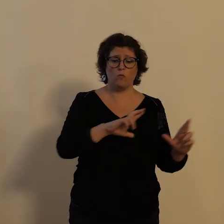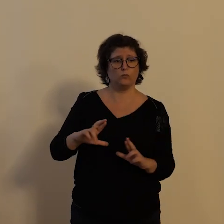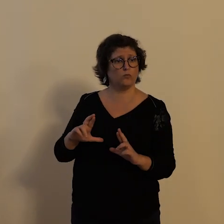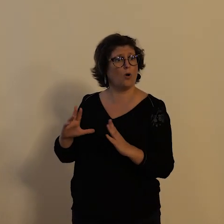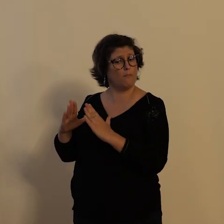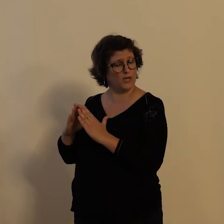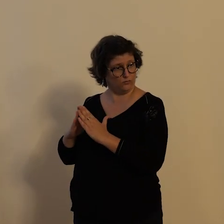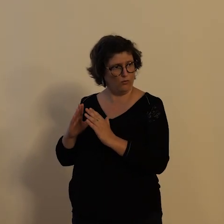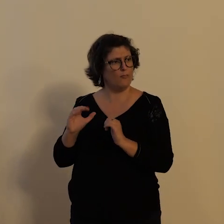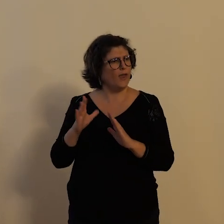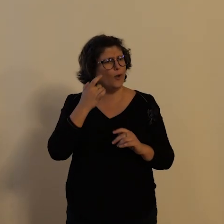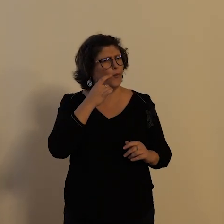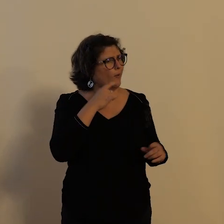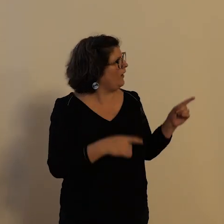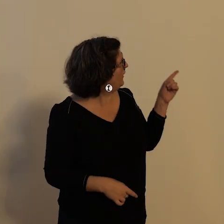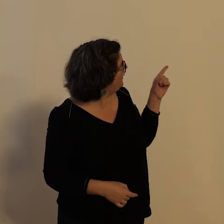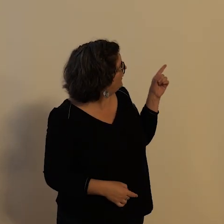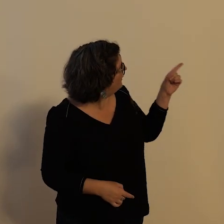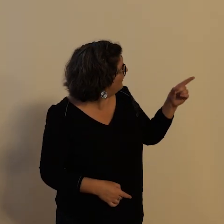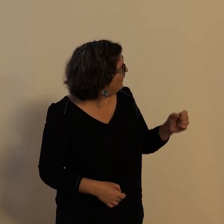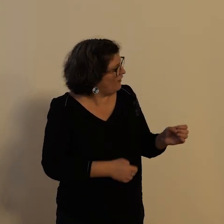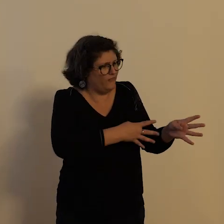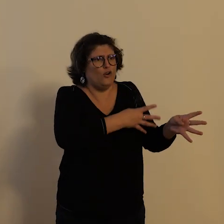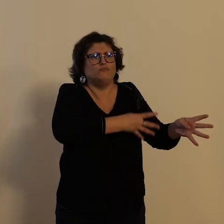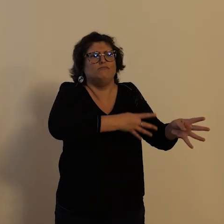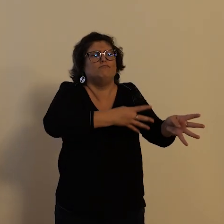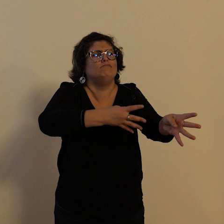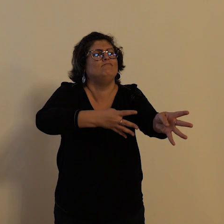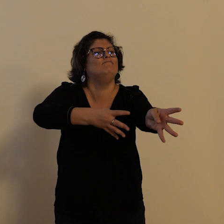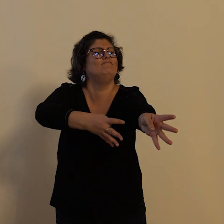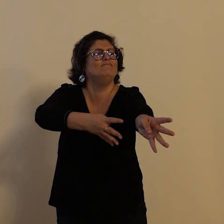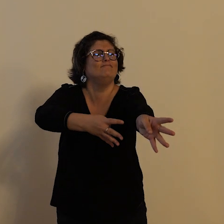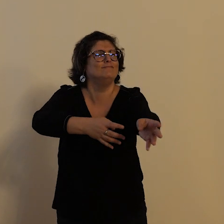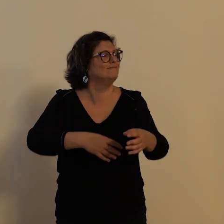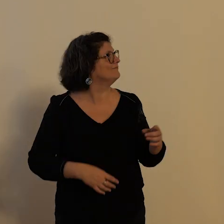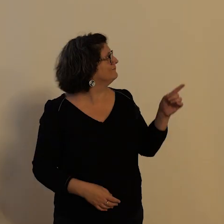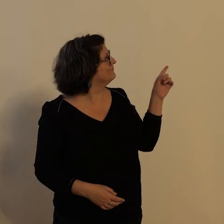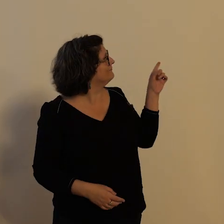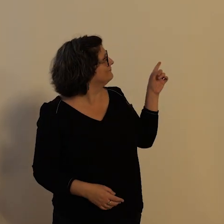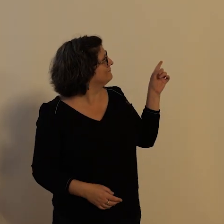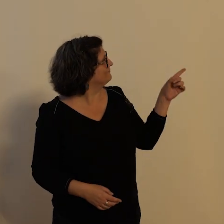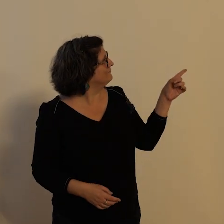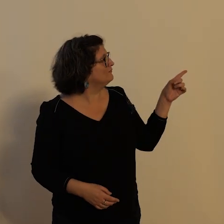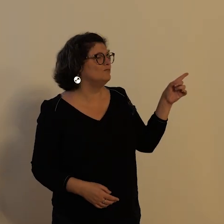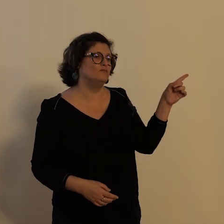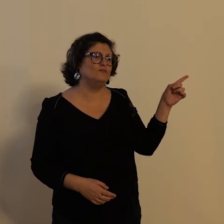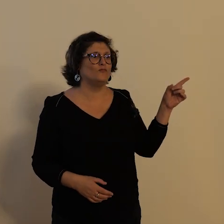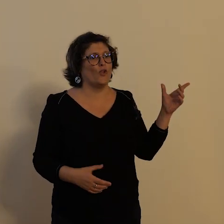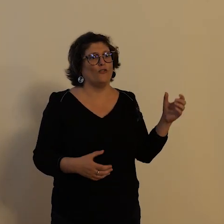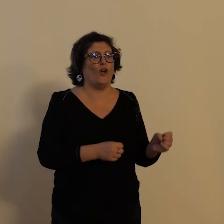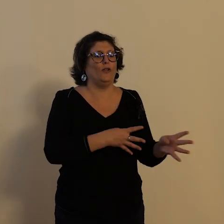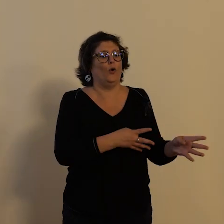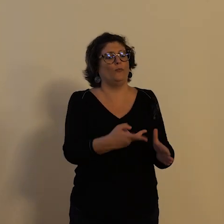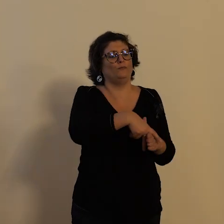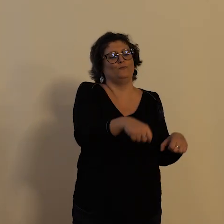effectivement d'après le nombre de vélos qui se sont posés sur le trottoir ou sur les bacs à fleurs que la notion de retour de travail à bicyclette